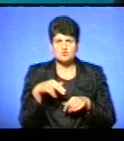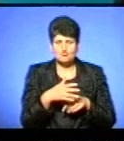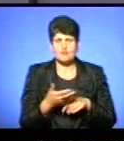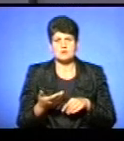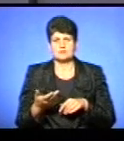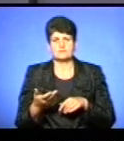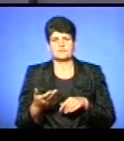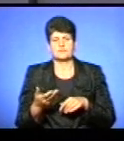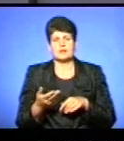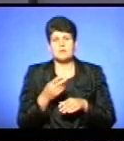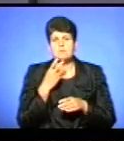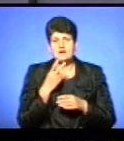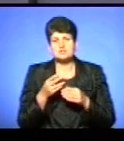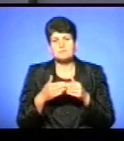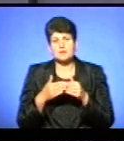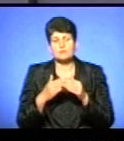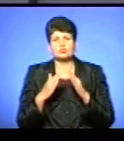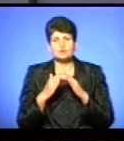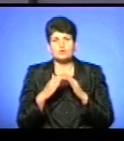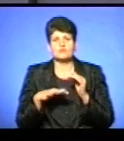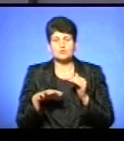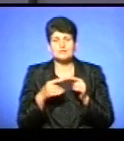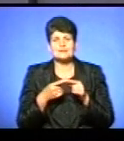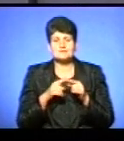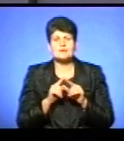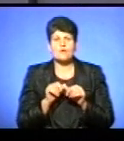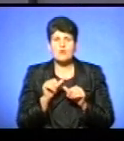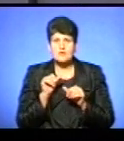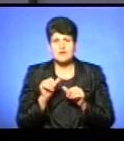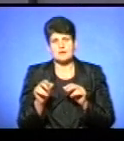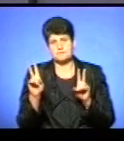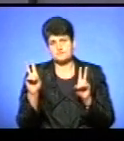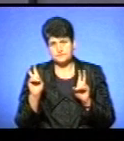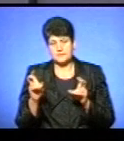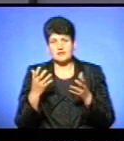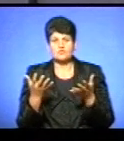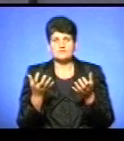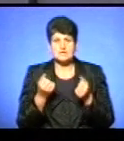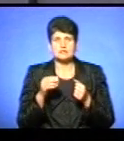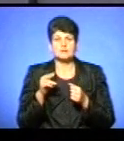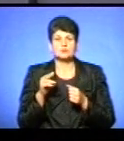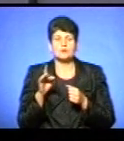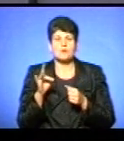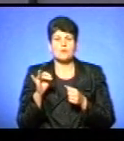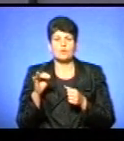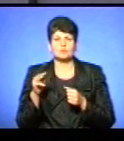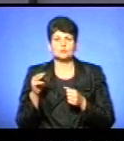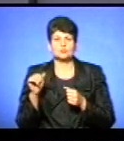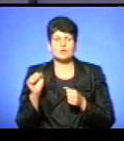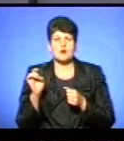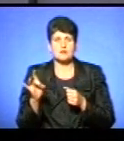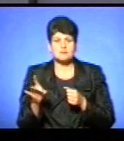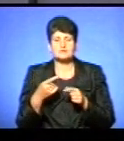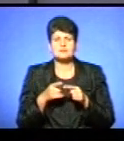Ну, бачите, прибудинкові території, це є окреме явще, якщо взяти тротуар в дворі будинку, це